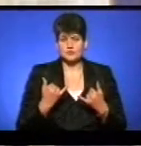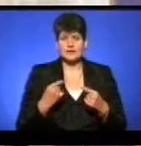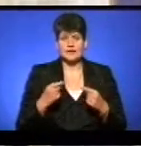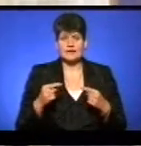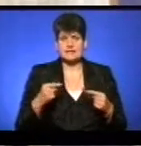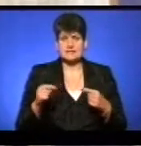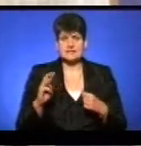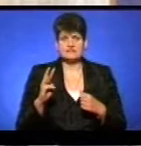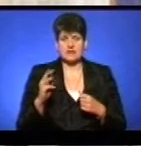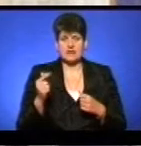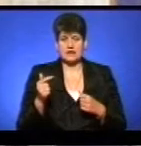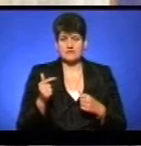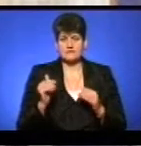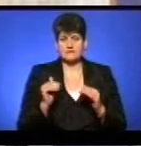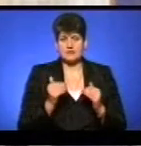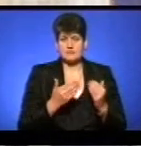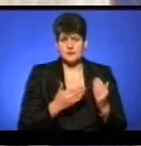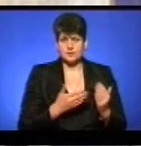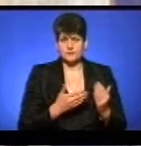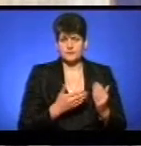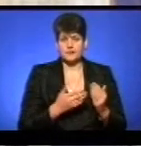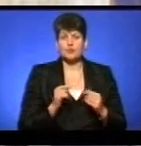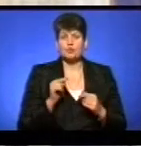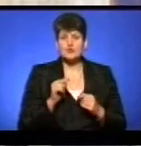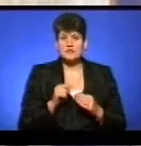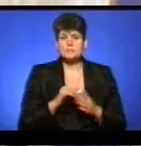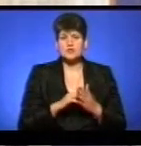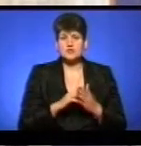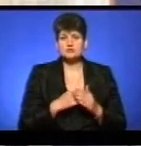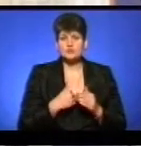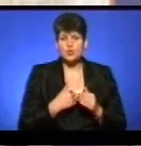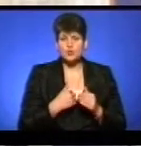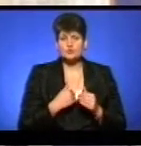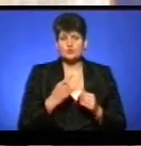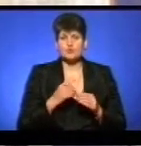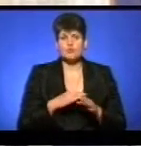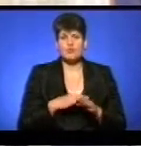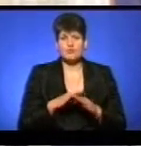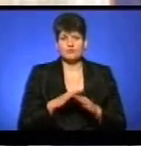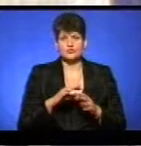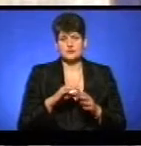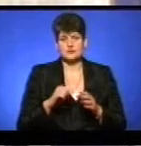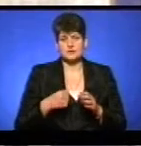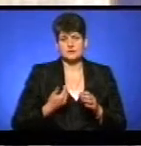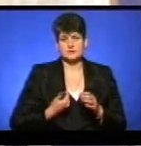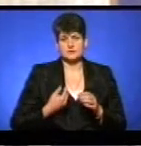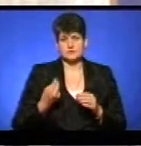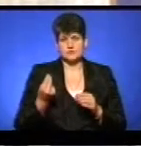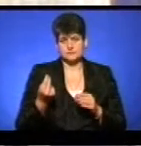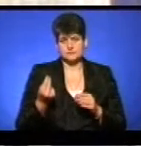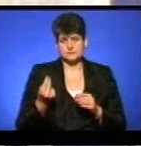в 3 гривні від мінімального? Тільки по тій причині, що ми хочемо, щоб повністю вивезти готівку з